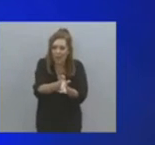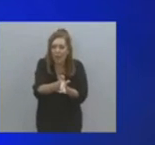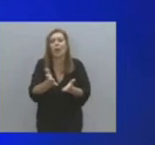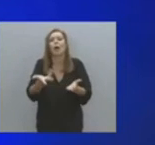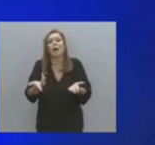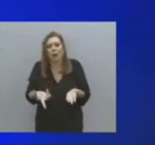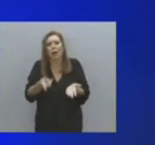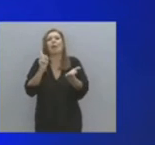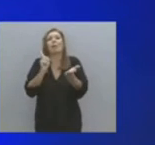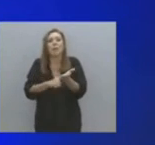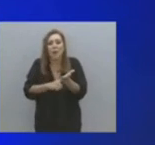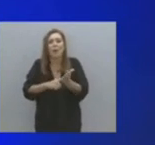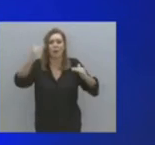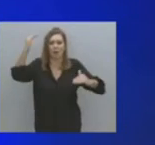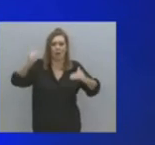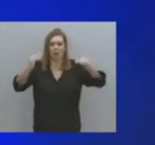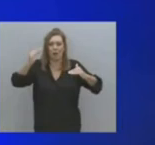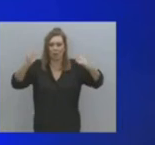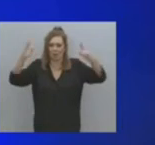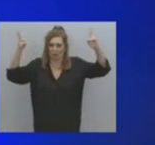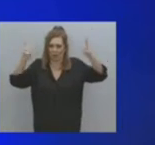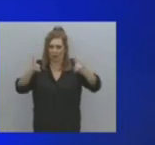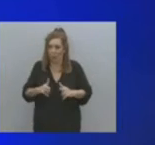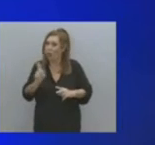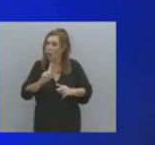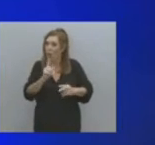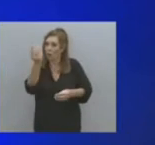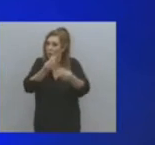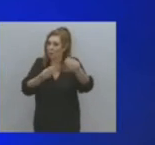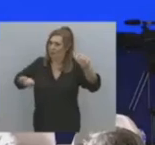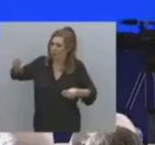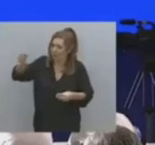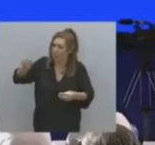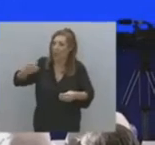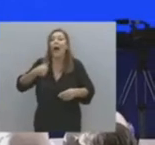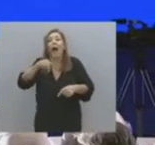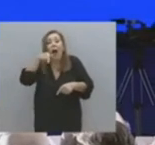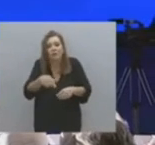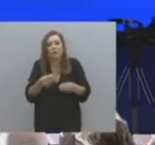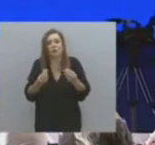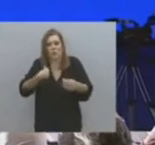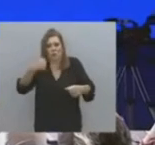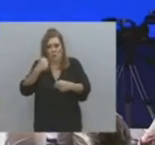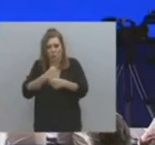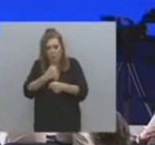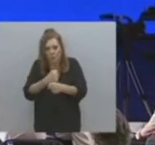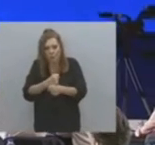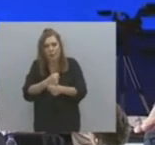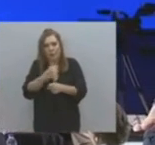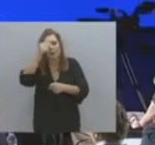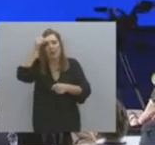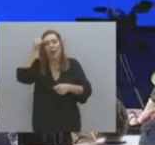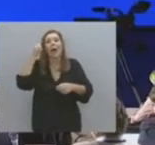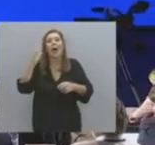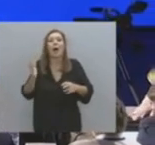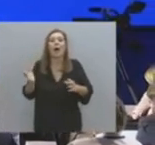περιορίζει τις ανισότητες και δεν τις αυξάνει. Και σε αυτή την κατεύθυνση θα κινηθούμε και θα δεχθούμε επίσης από